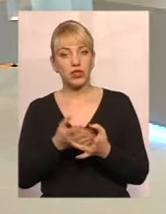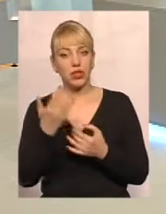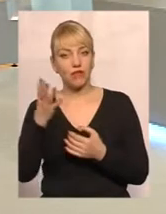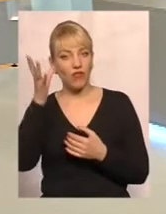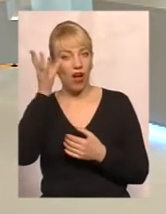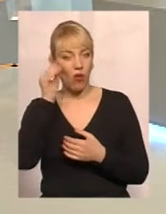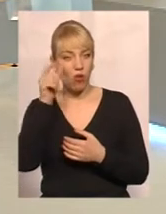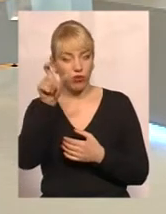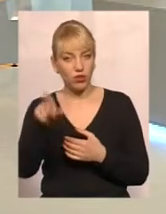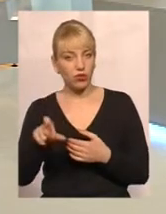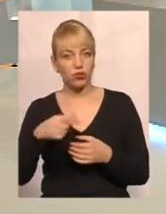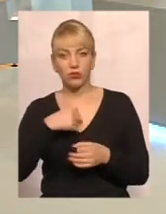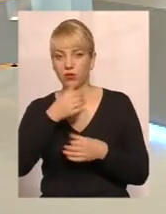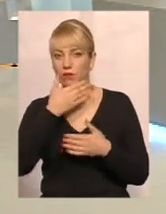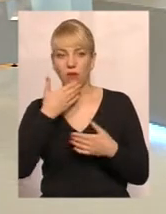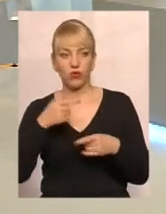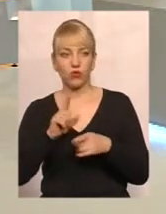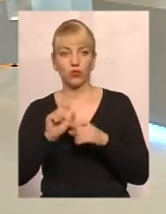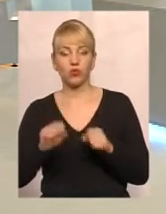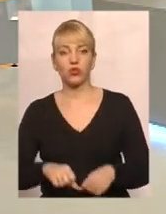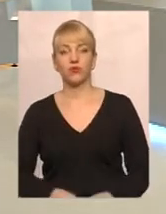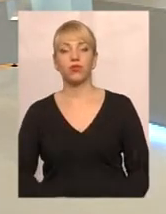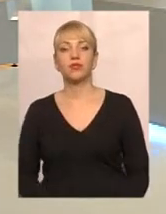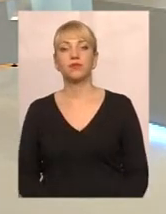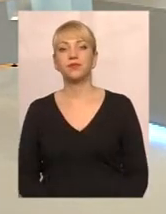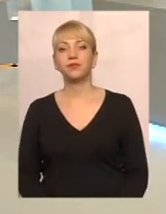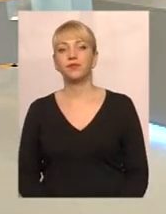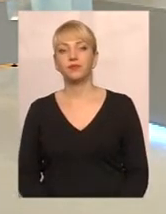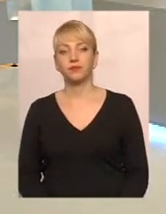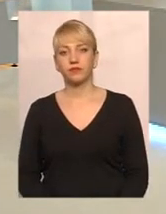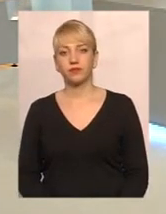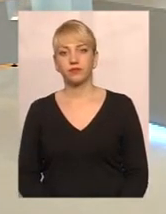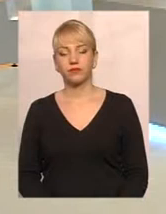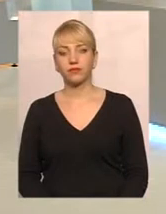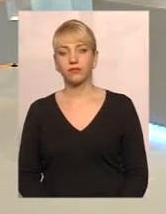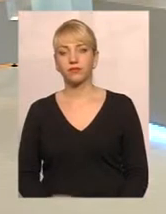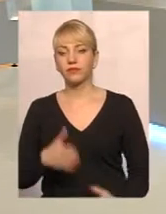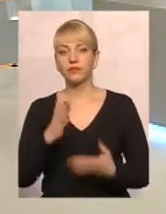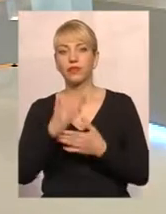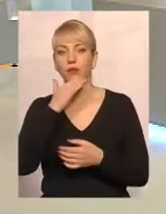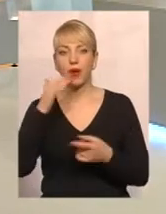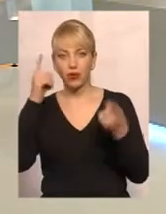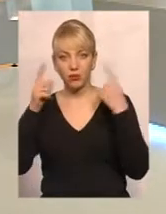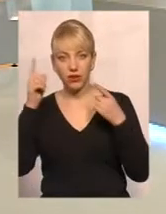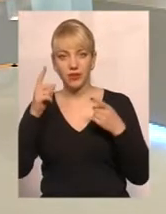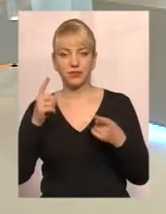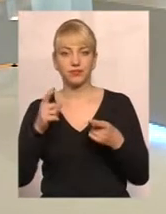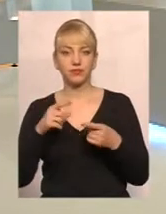маємо на сьогоднішній день такої можливості. Дякую за відповідь. Пане Вадиме, є дуже багато міфів,